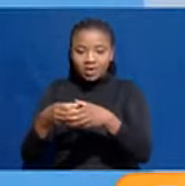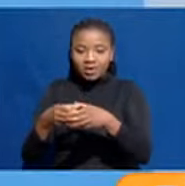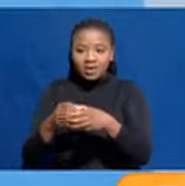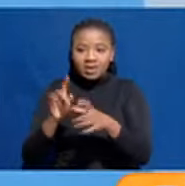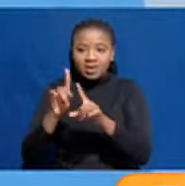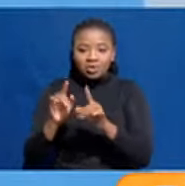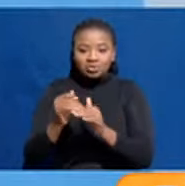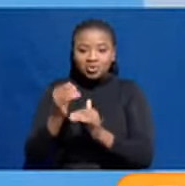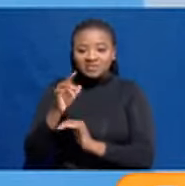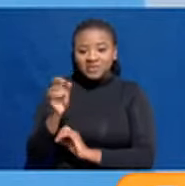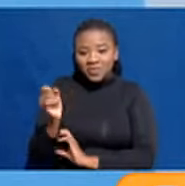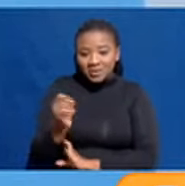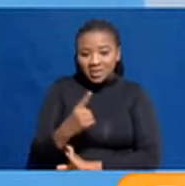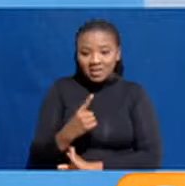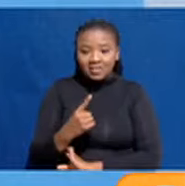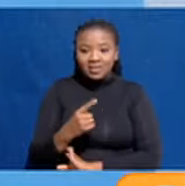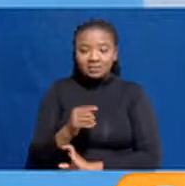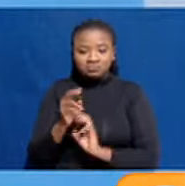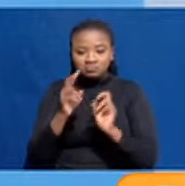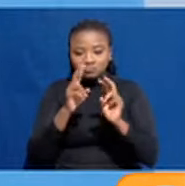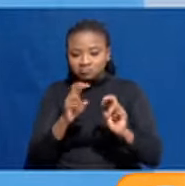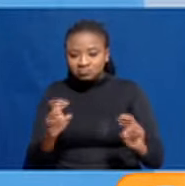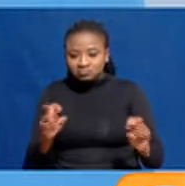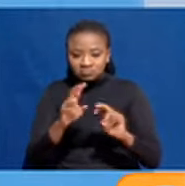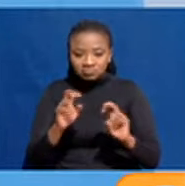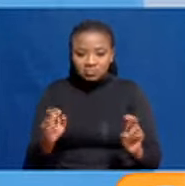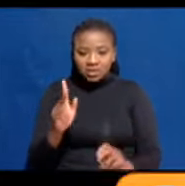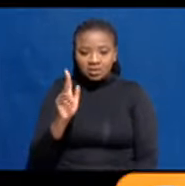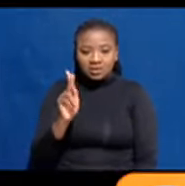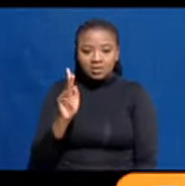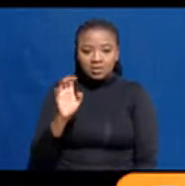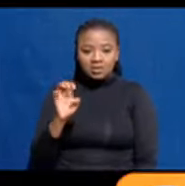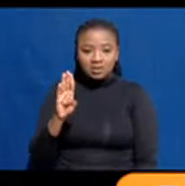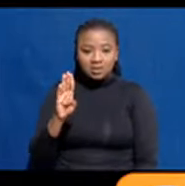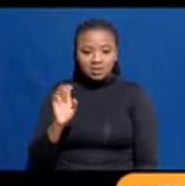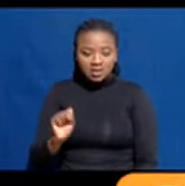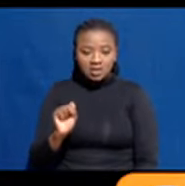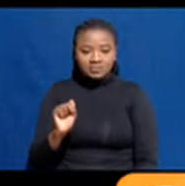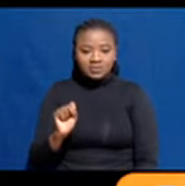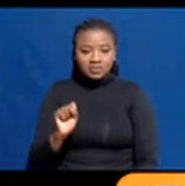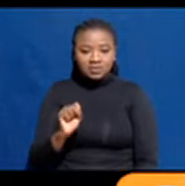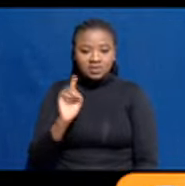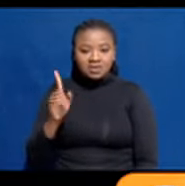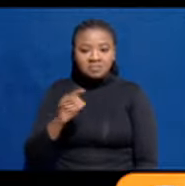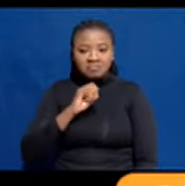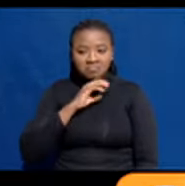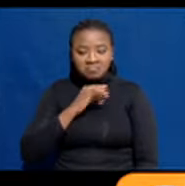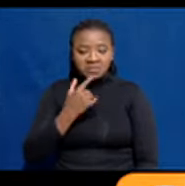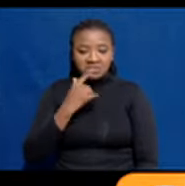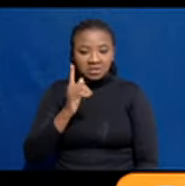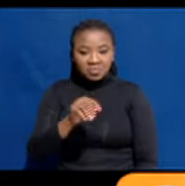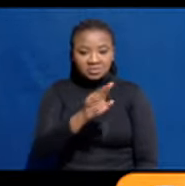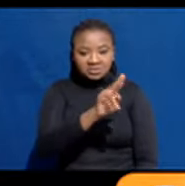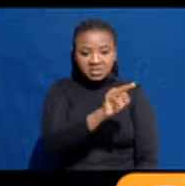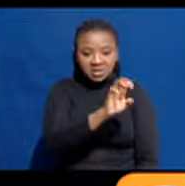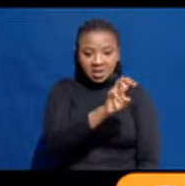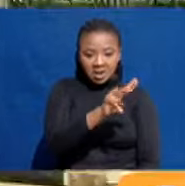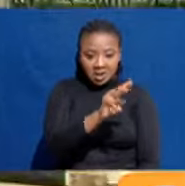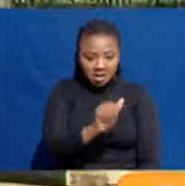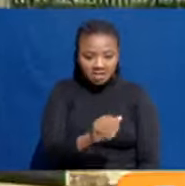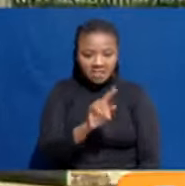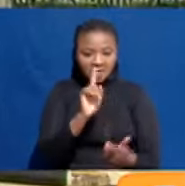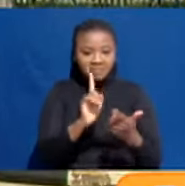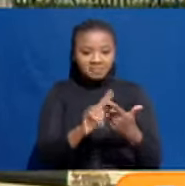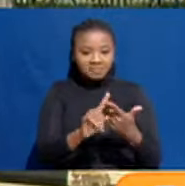baada halmashauri ya ukadiriaji ubuara wa bitha kebs kulirushia lawama shirika la mazingira la nema na lile la kutoza